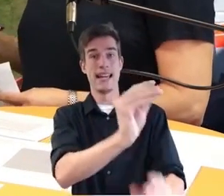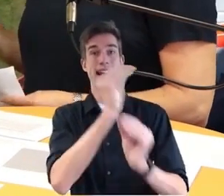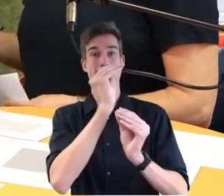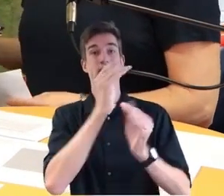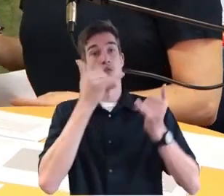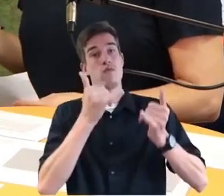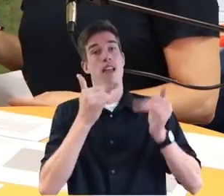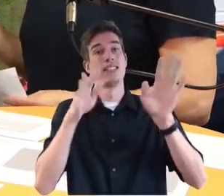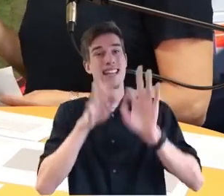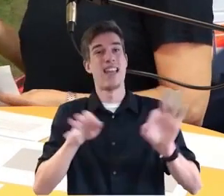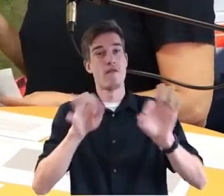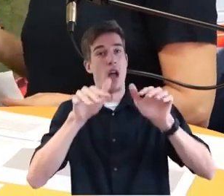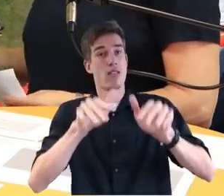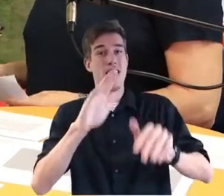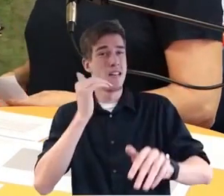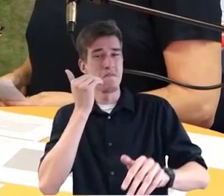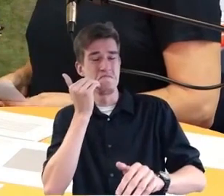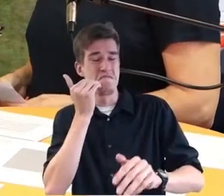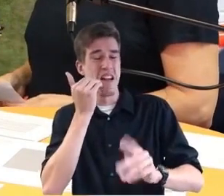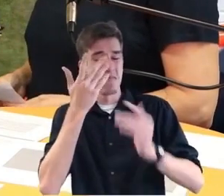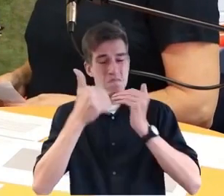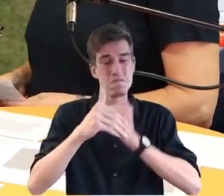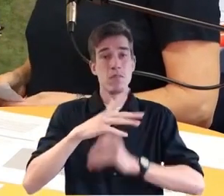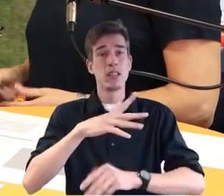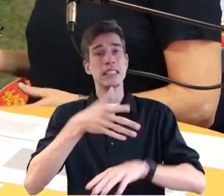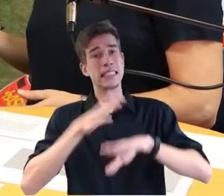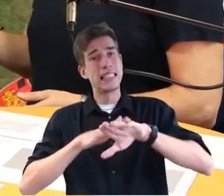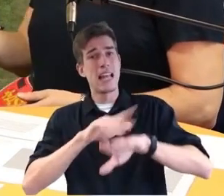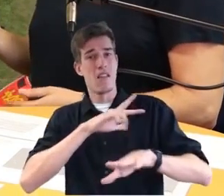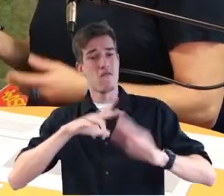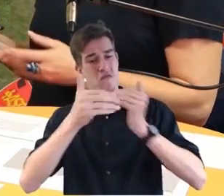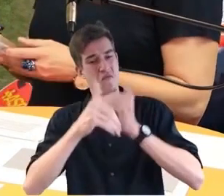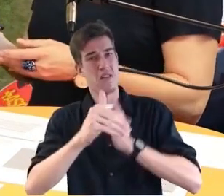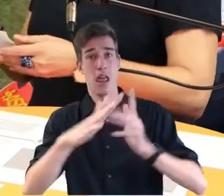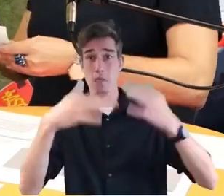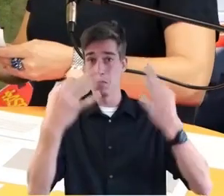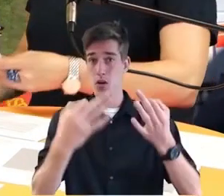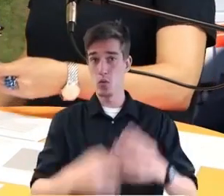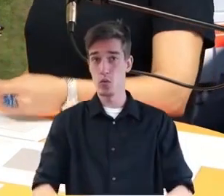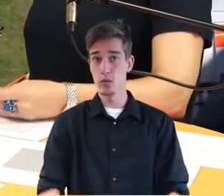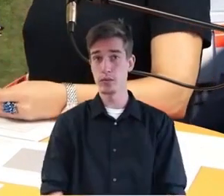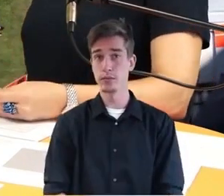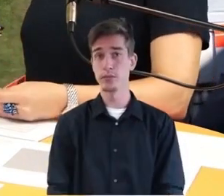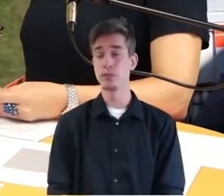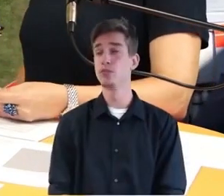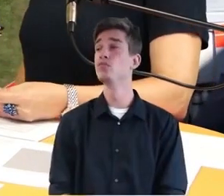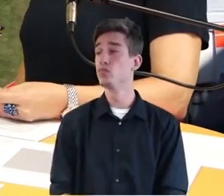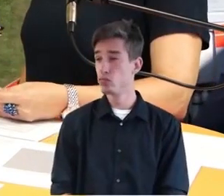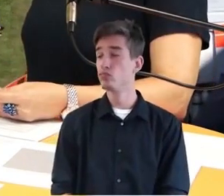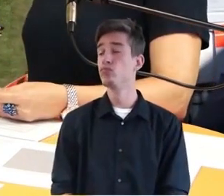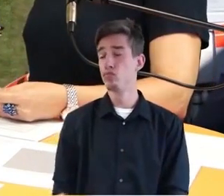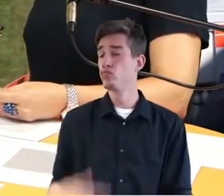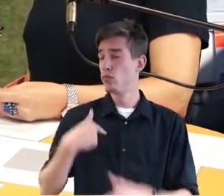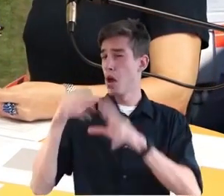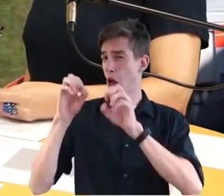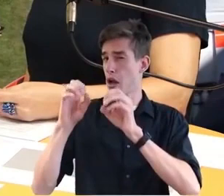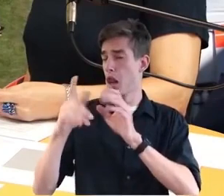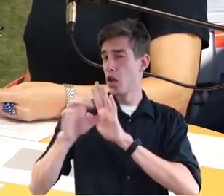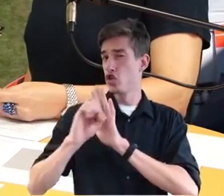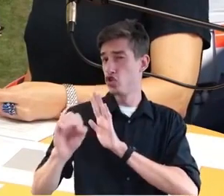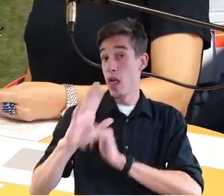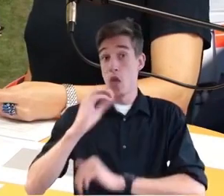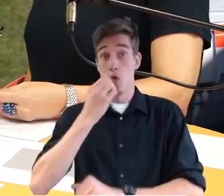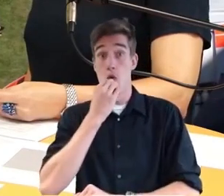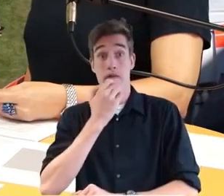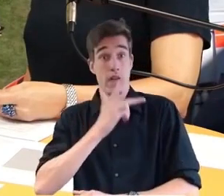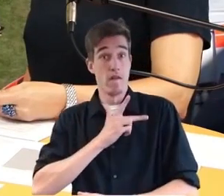eingestellte Alarmton losgeht und er die Warnung bekommt. Der Weg ist schnell erklärt und hoffentlich kommt